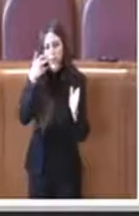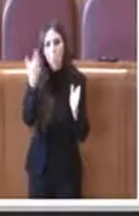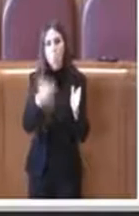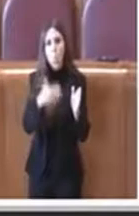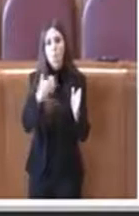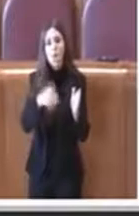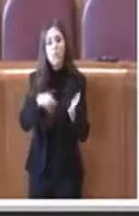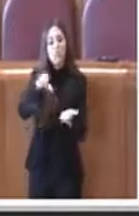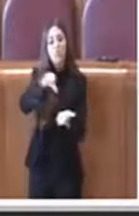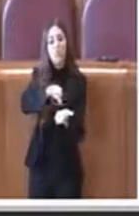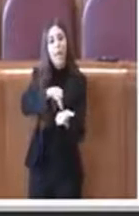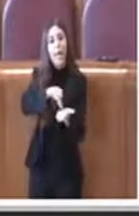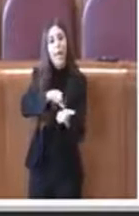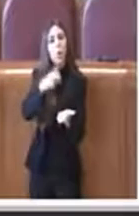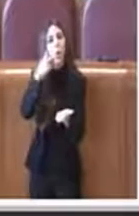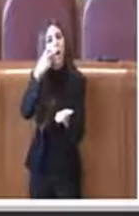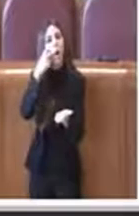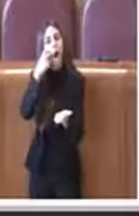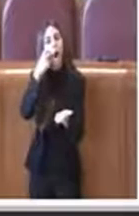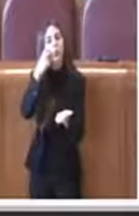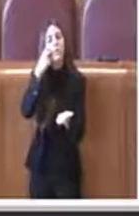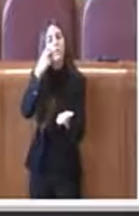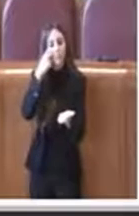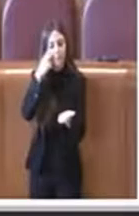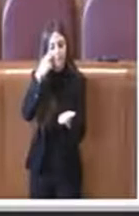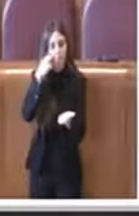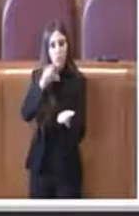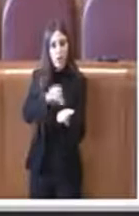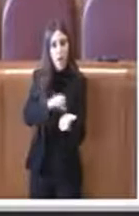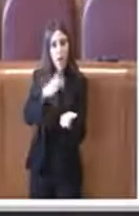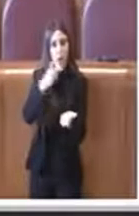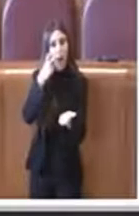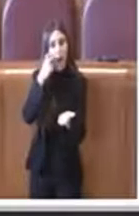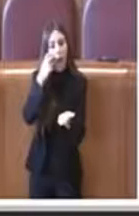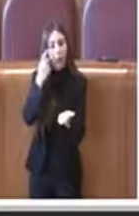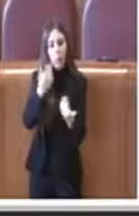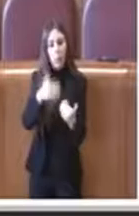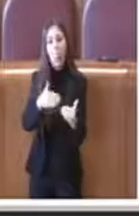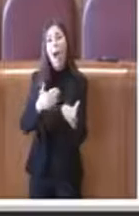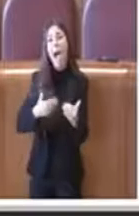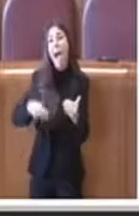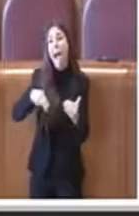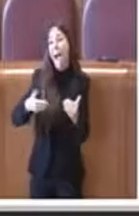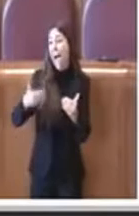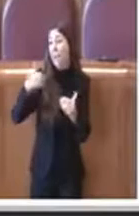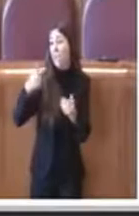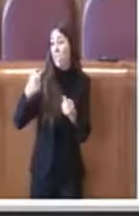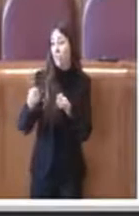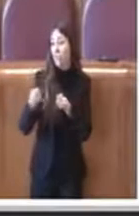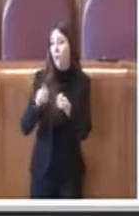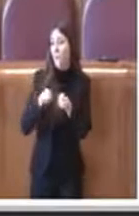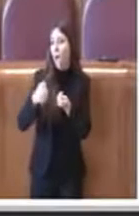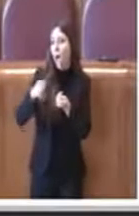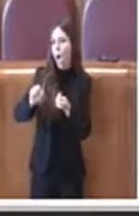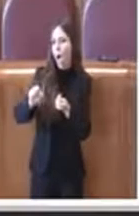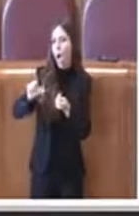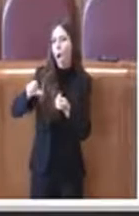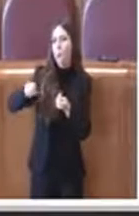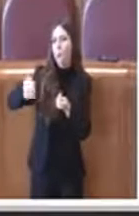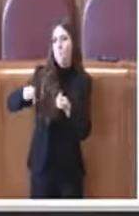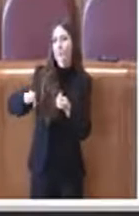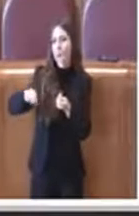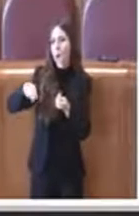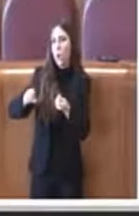centro carni. Il centro carni che negli anni passati nella gestione alemanno in un momento di